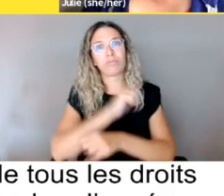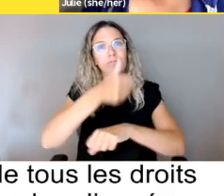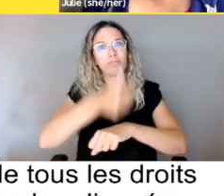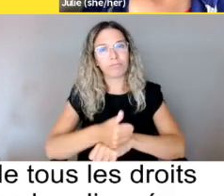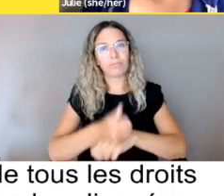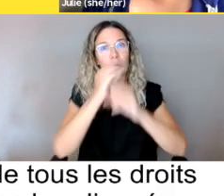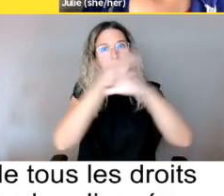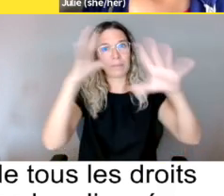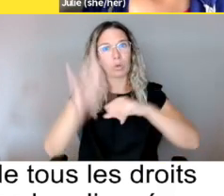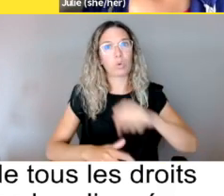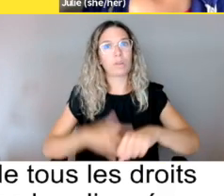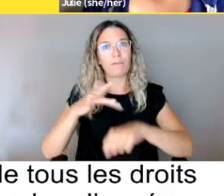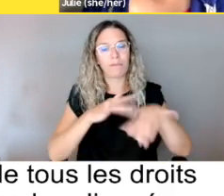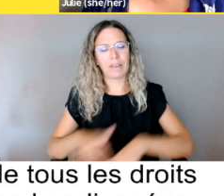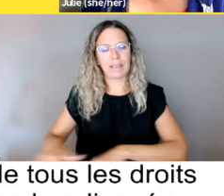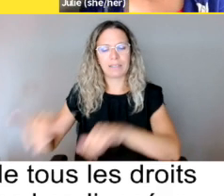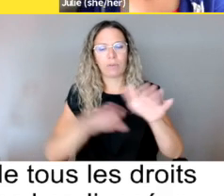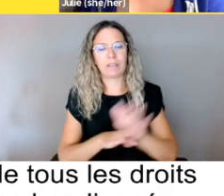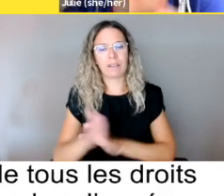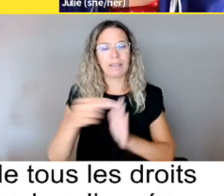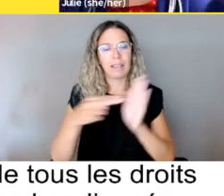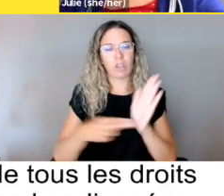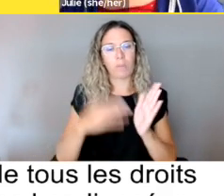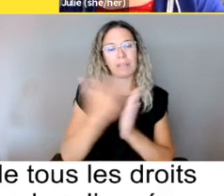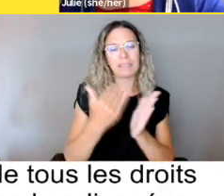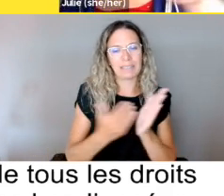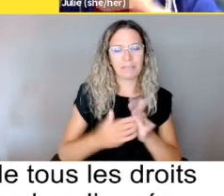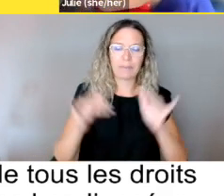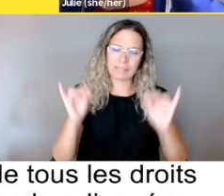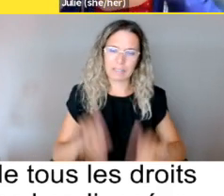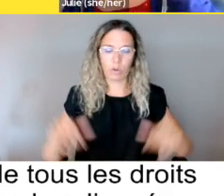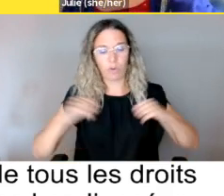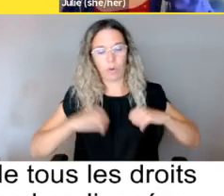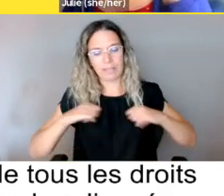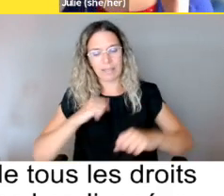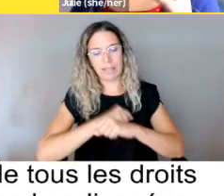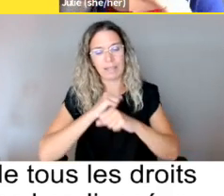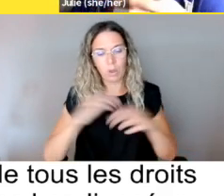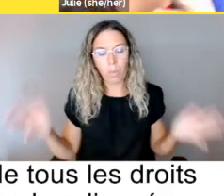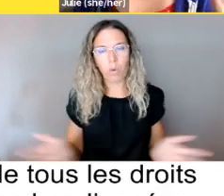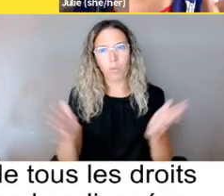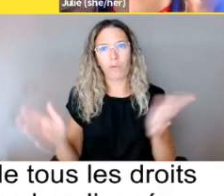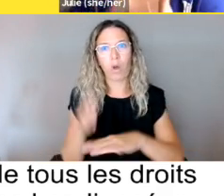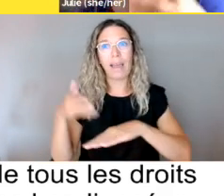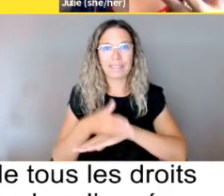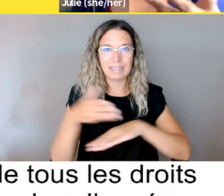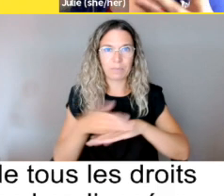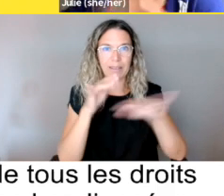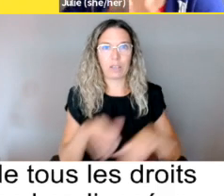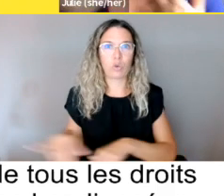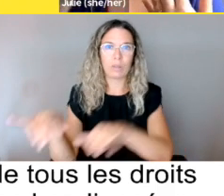conception universelle dans le développement des normes et des directives. Donc, c'est ça. Juste essayer vraiment de promouvoir l'accessibilité